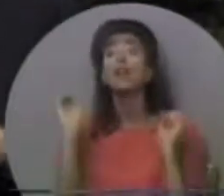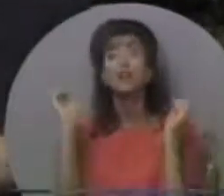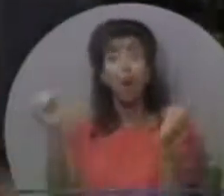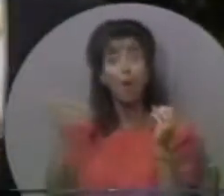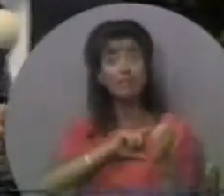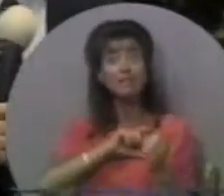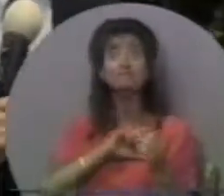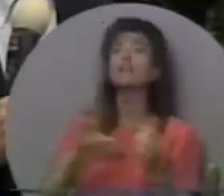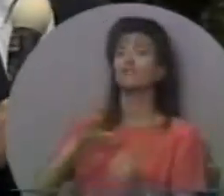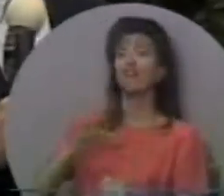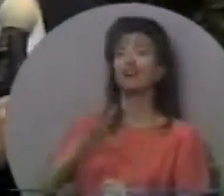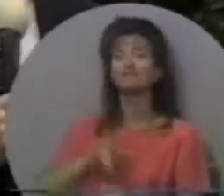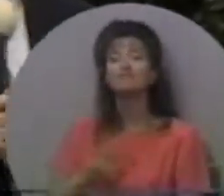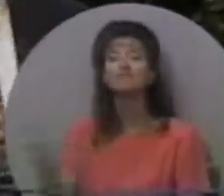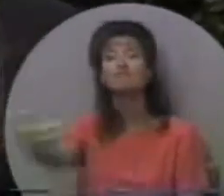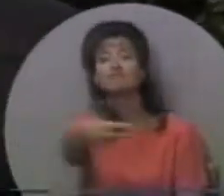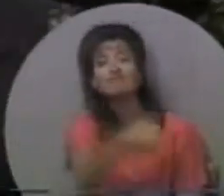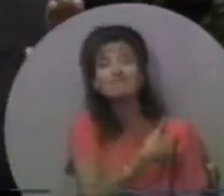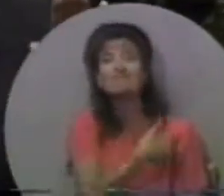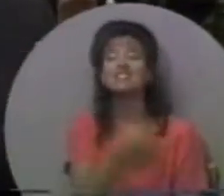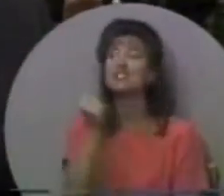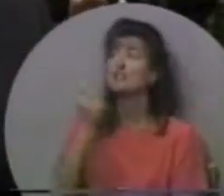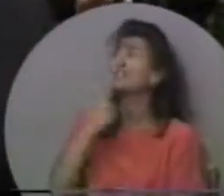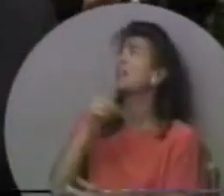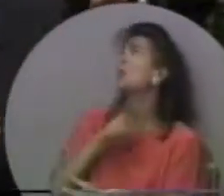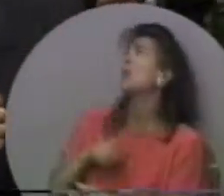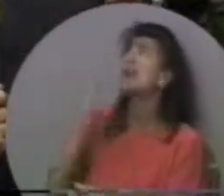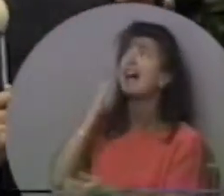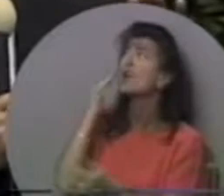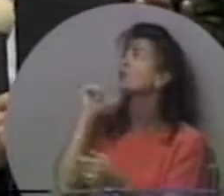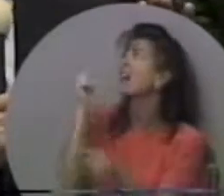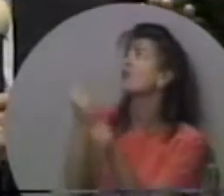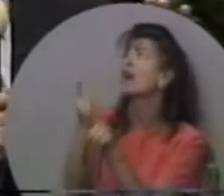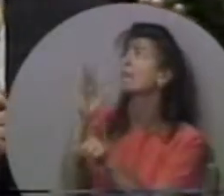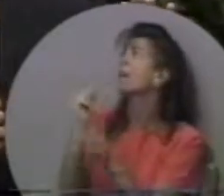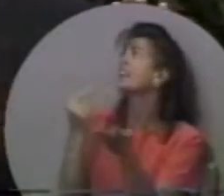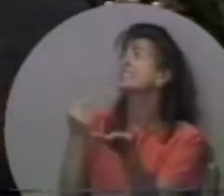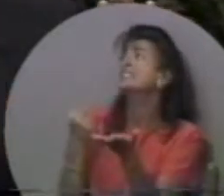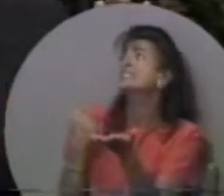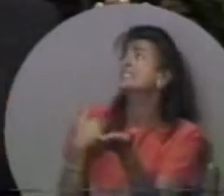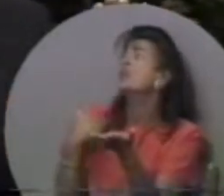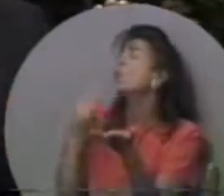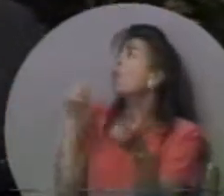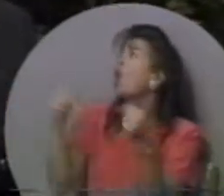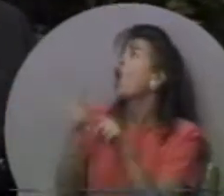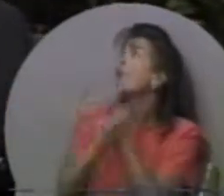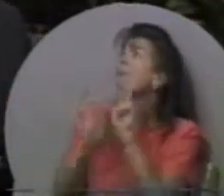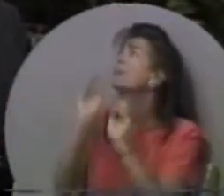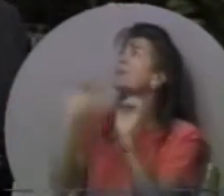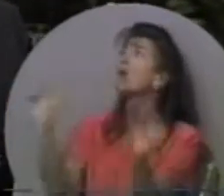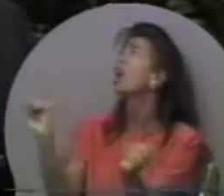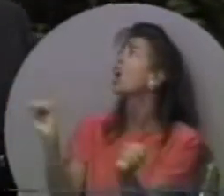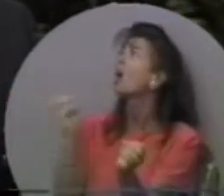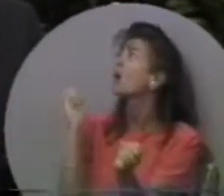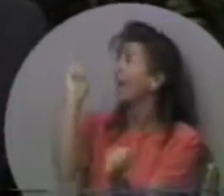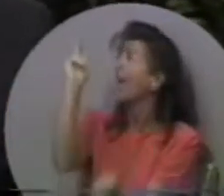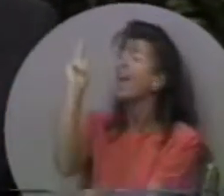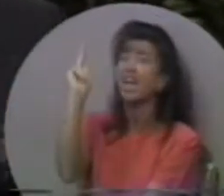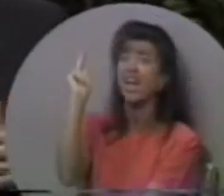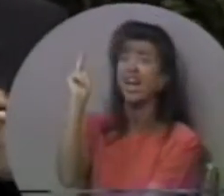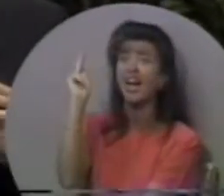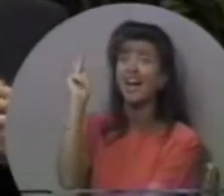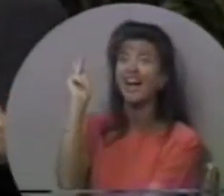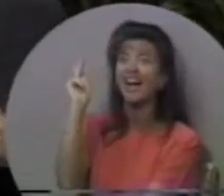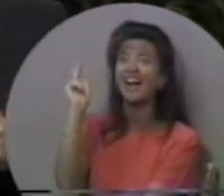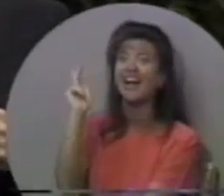поліцейських машин, ніяких знаків, нічого. А я сказав, господи, я знаю, що це неправильно, але це може статися